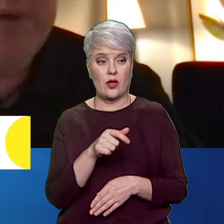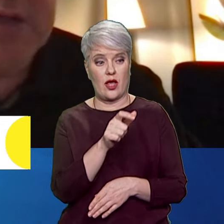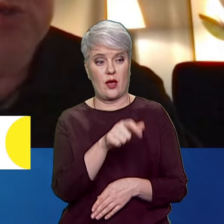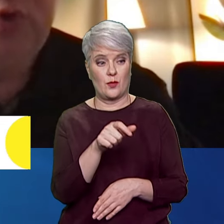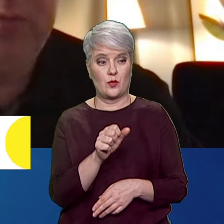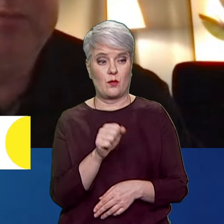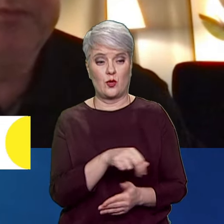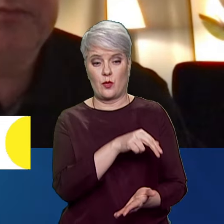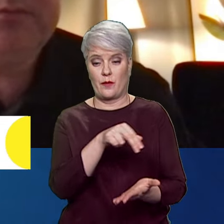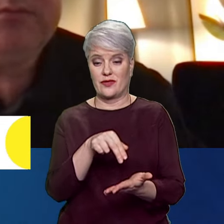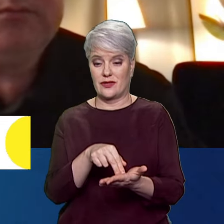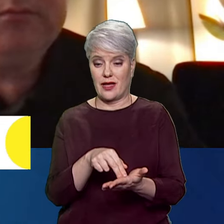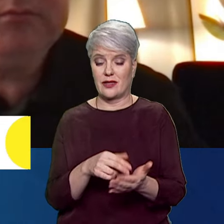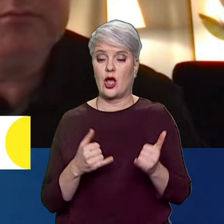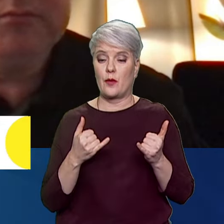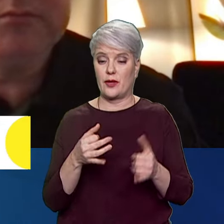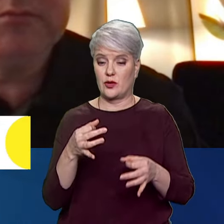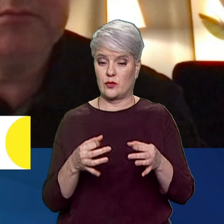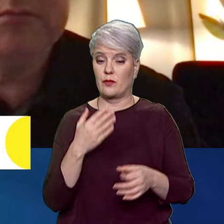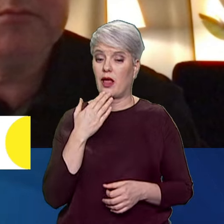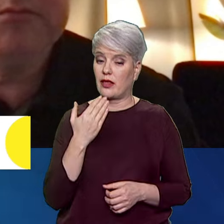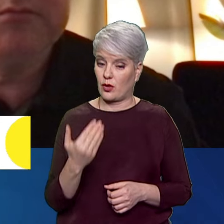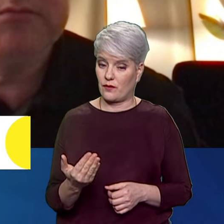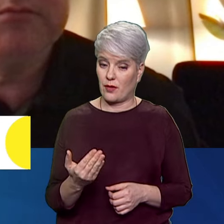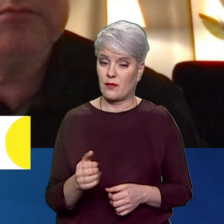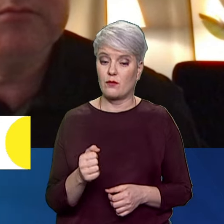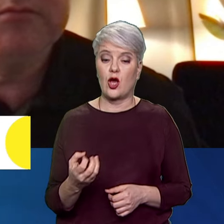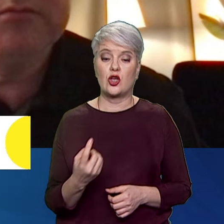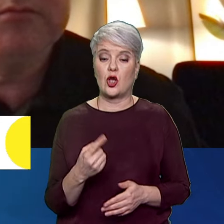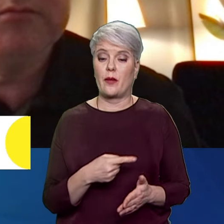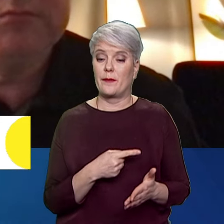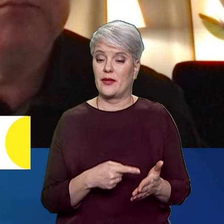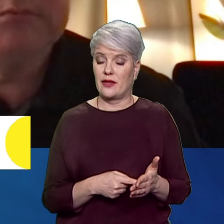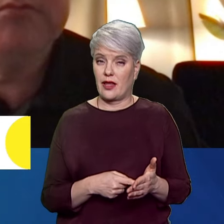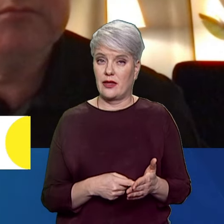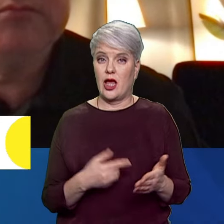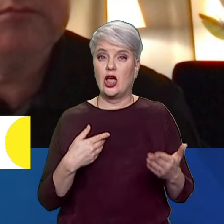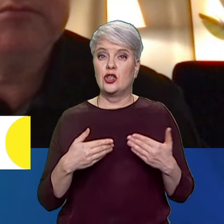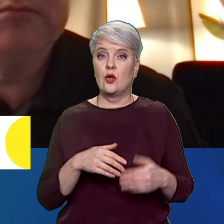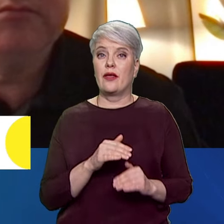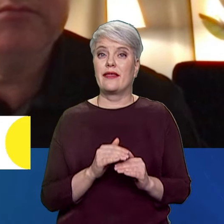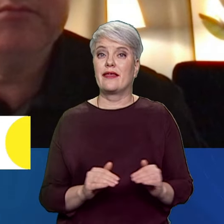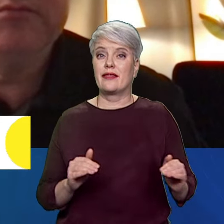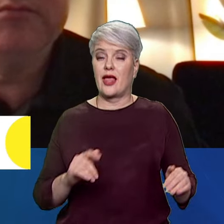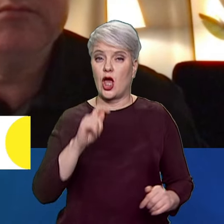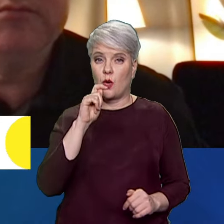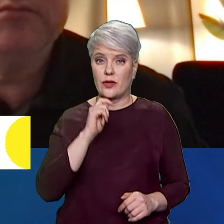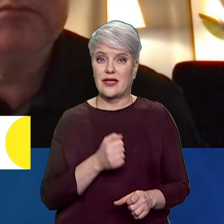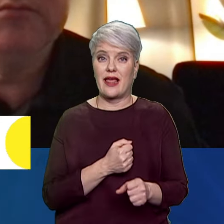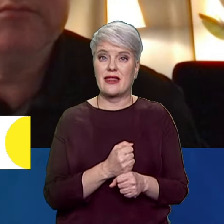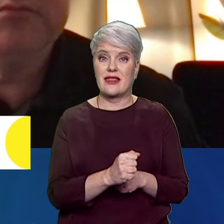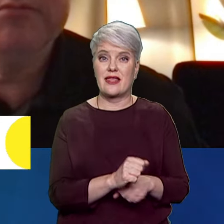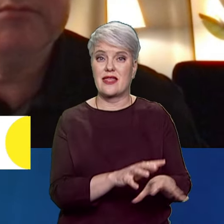перед судом. Пане Андрію, дякую вам. Можу я ще одне питання поставити щодо дітей-українців, депортованих